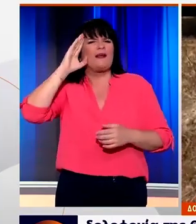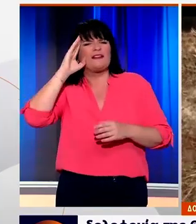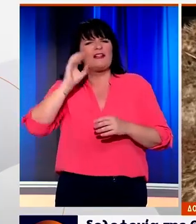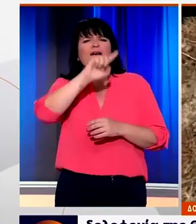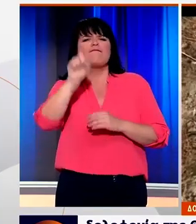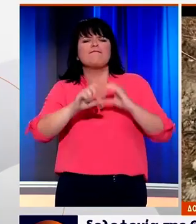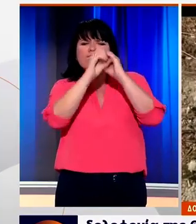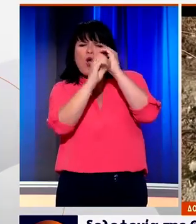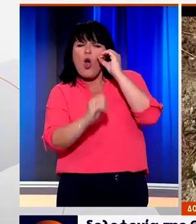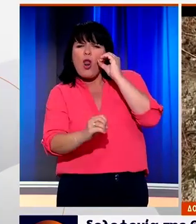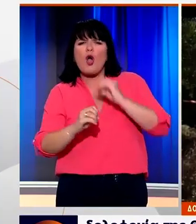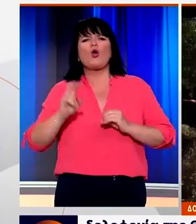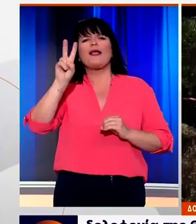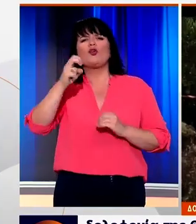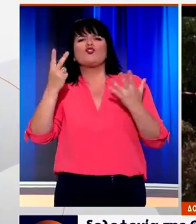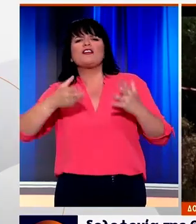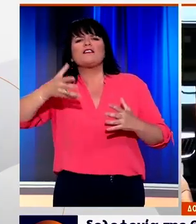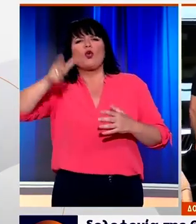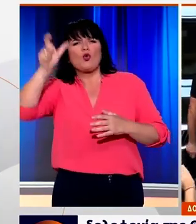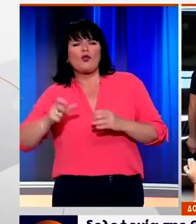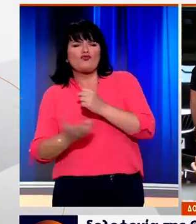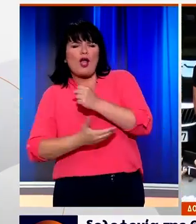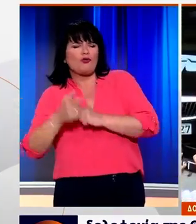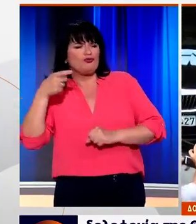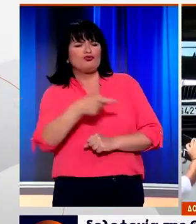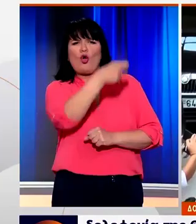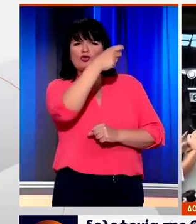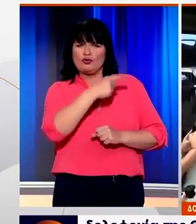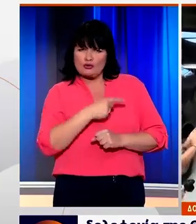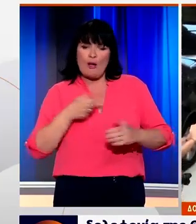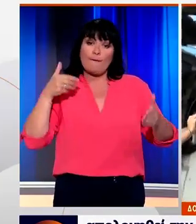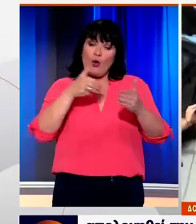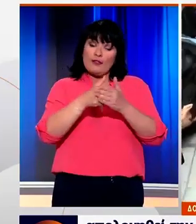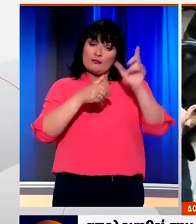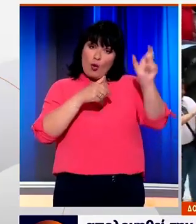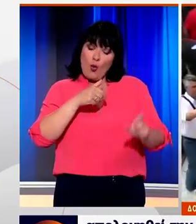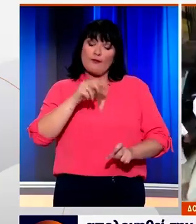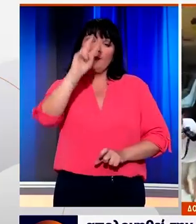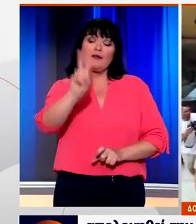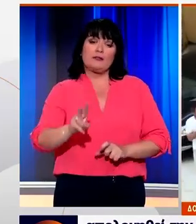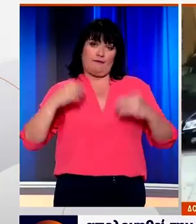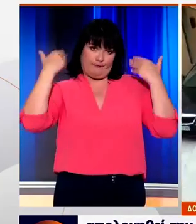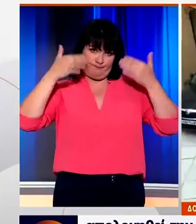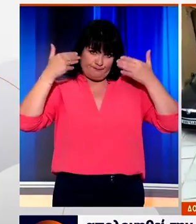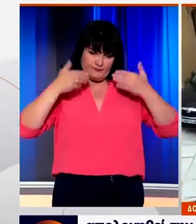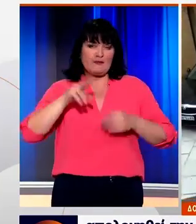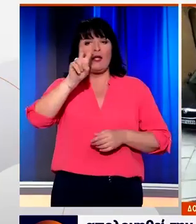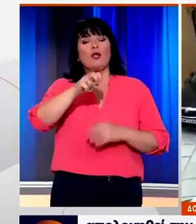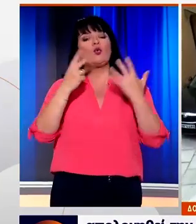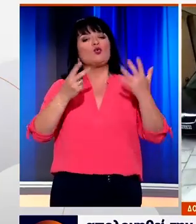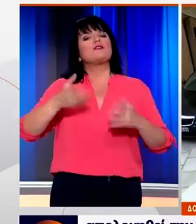βιολόγου από τον 27χρονο αγρότη που πήρε προθεσμία και θα απολογηθεί την Παρασκευή. Ο